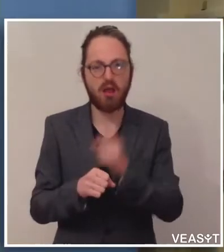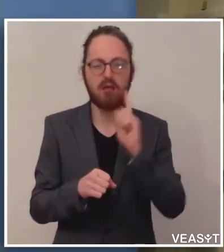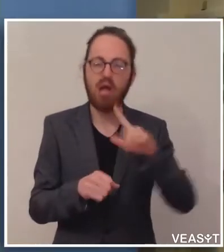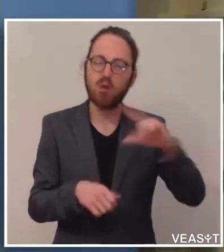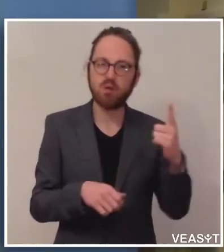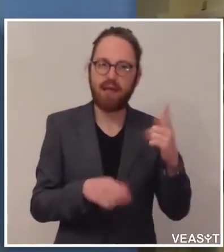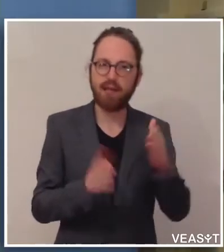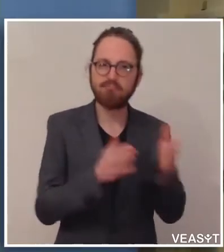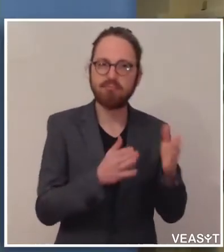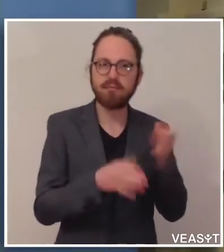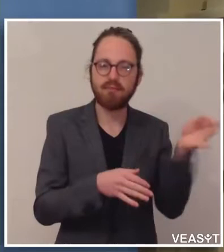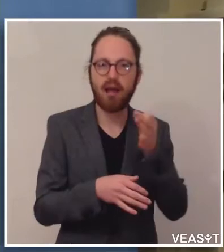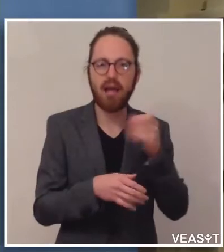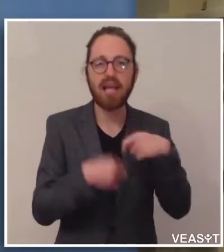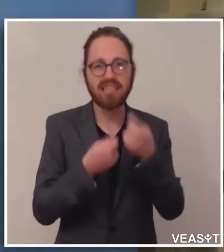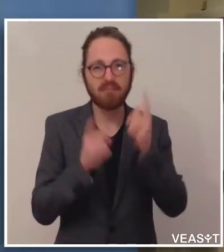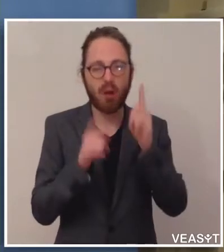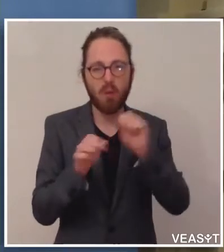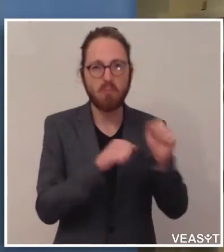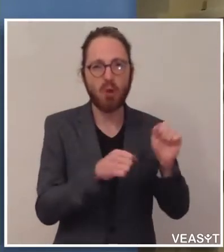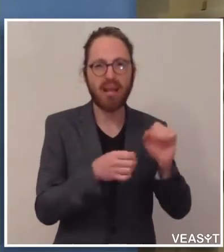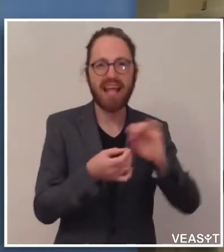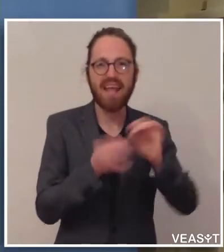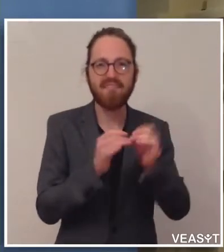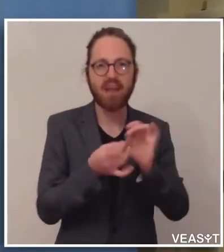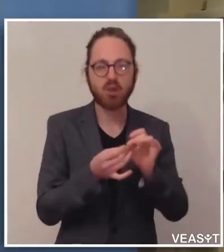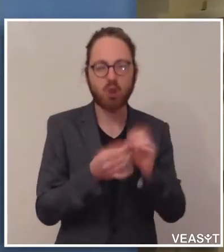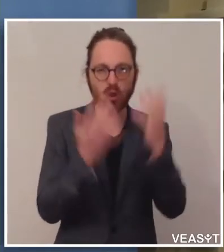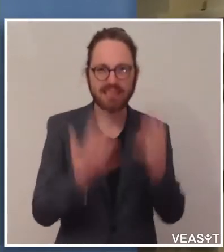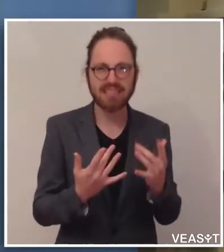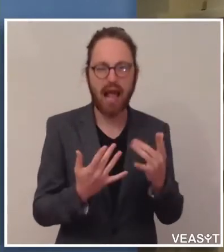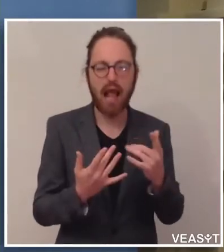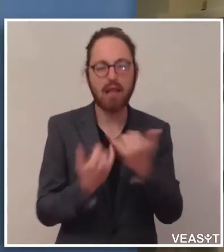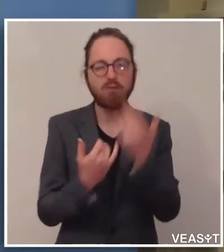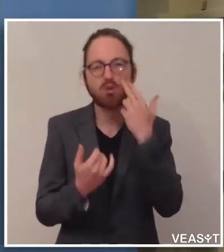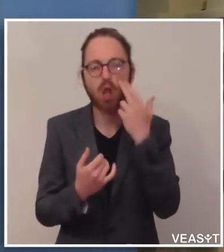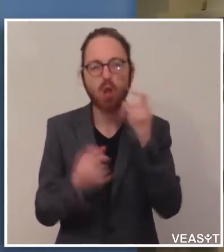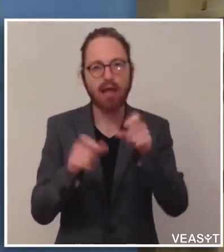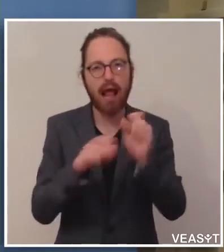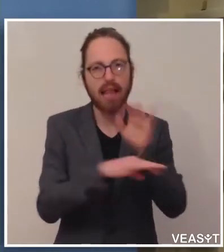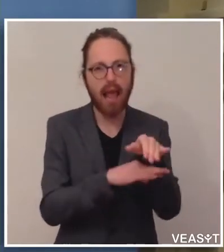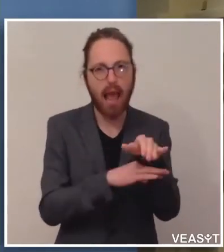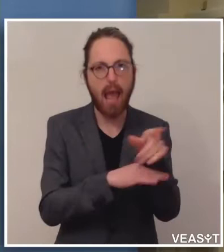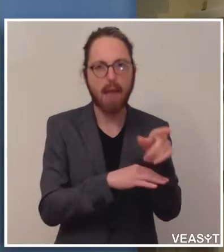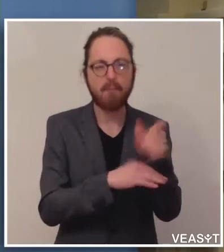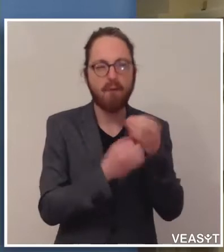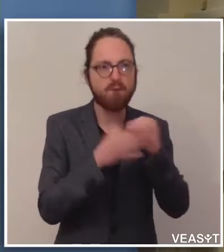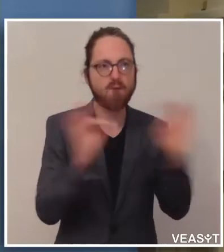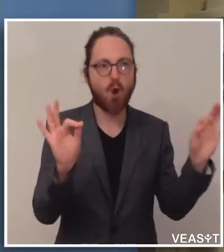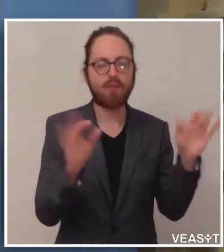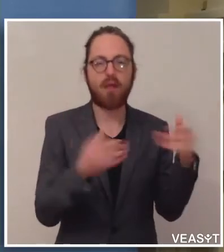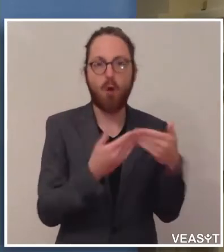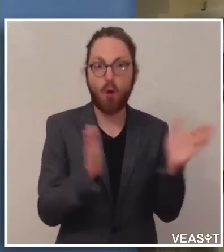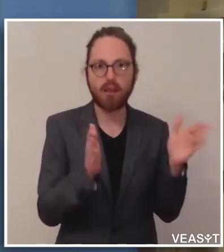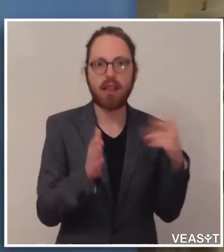möglich, auch die Infektionszahlen aus Seniorenheimen zu veröffentlichen? Der Journalist schreibt, das würde einen genaueren Überblick für